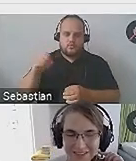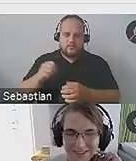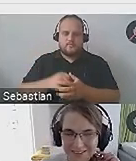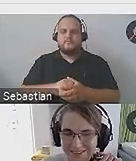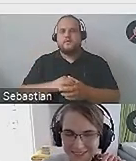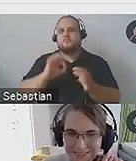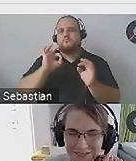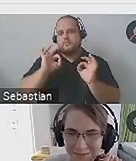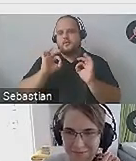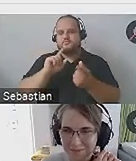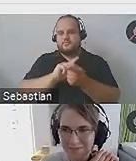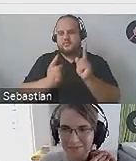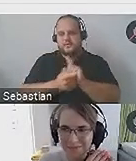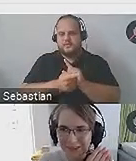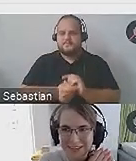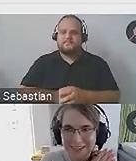dobrego spotkania.